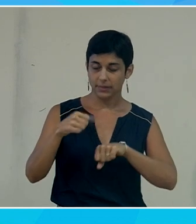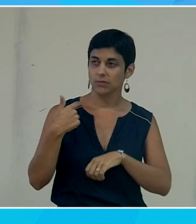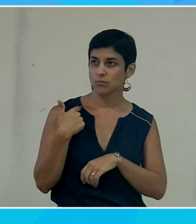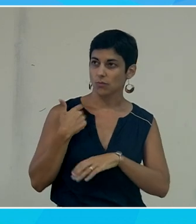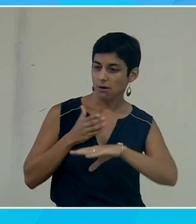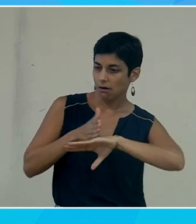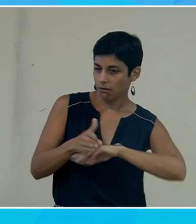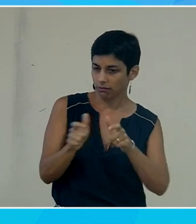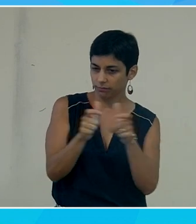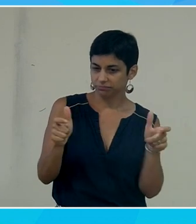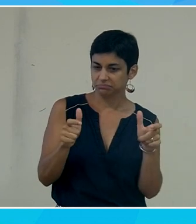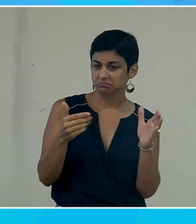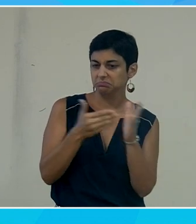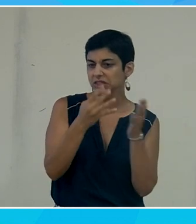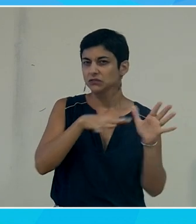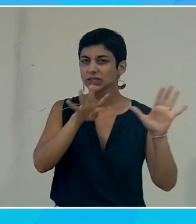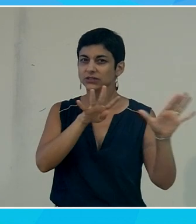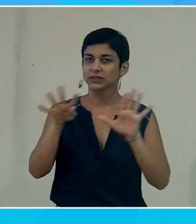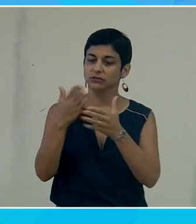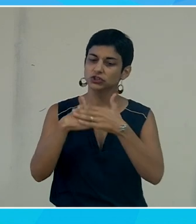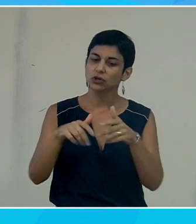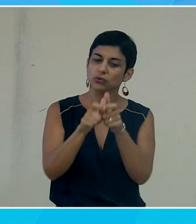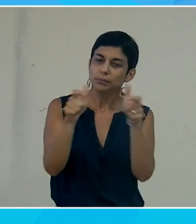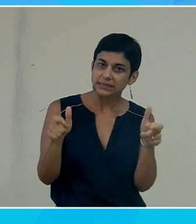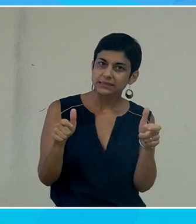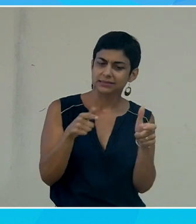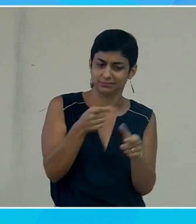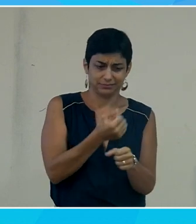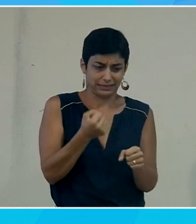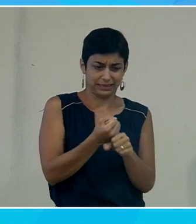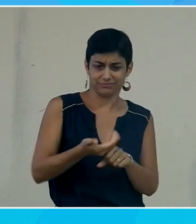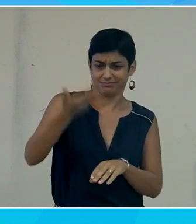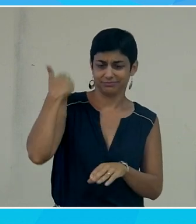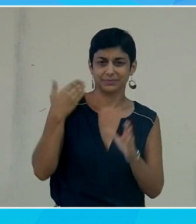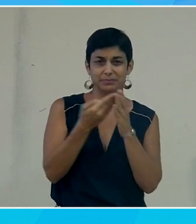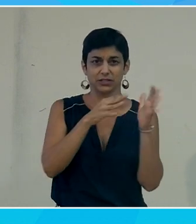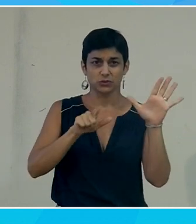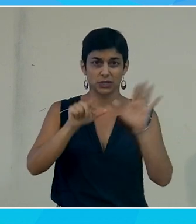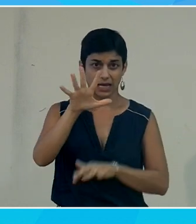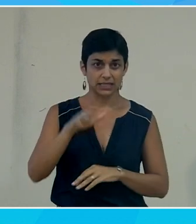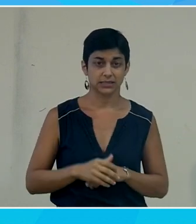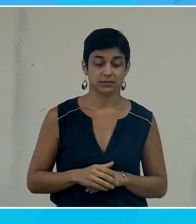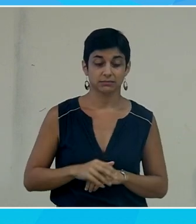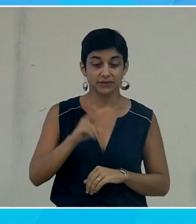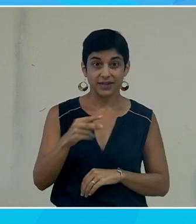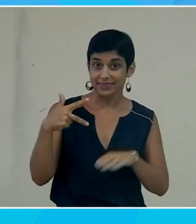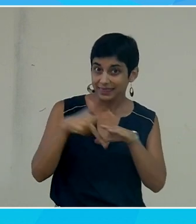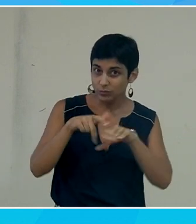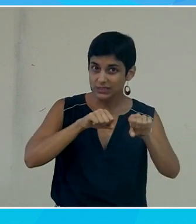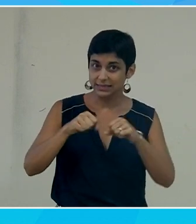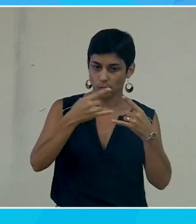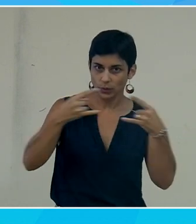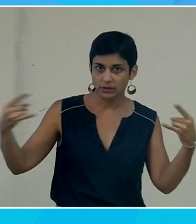en 99 dans l'entreprise. L'entreprise a été créée en 75. Si on regarde les premiers Windows, on avait